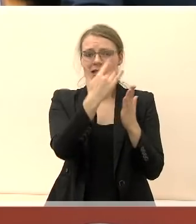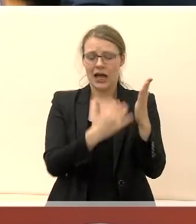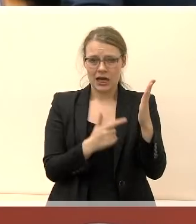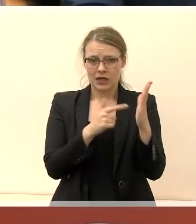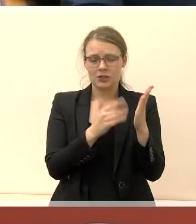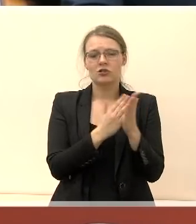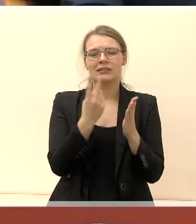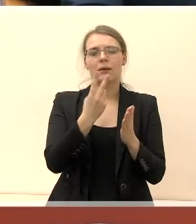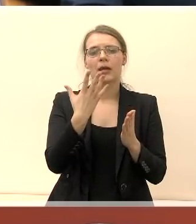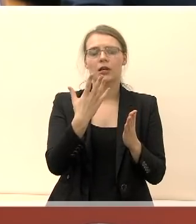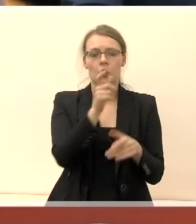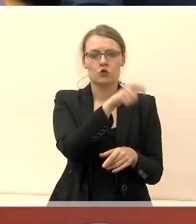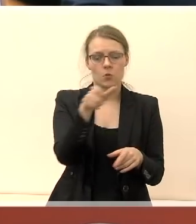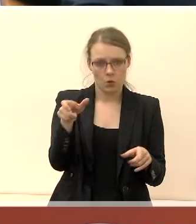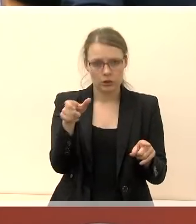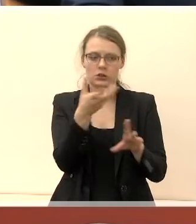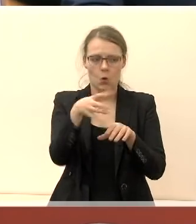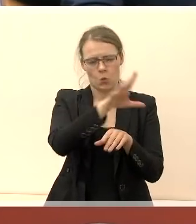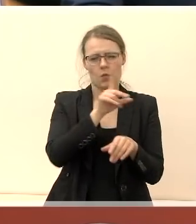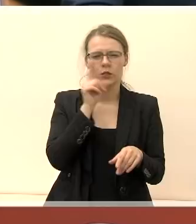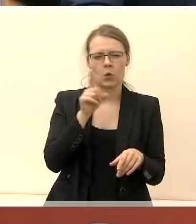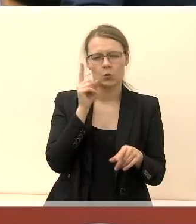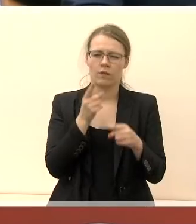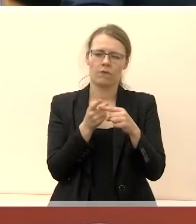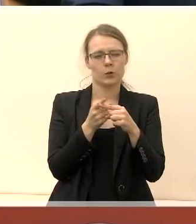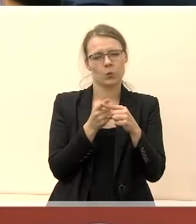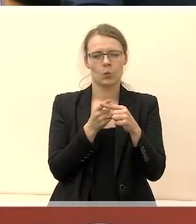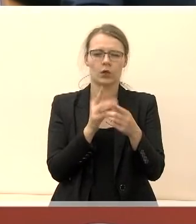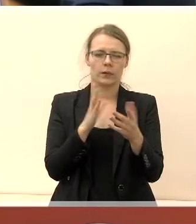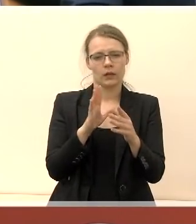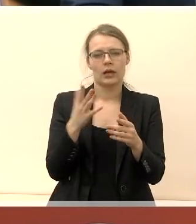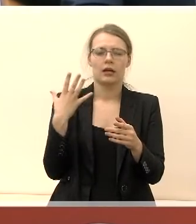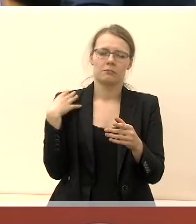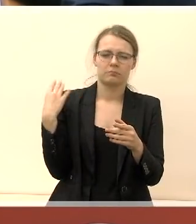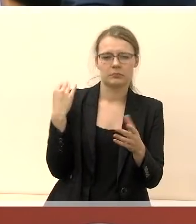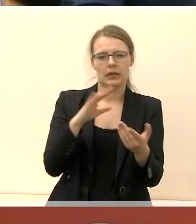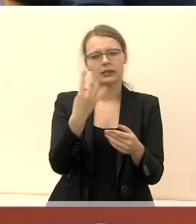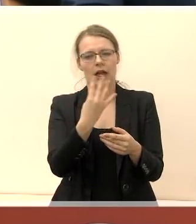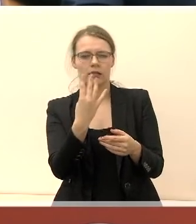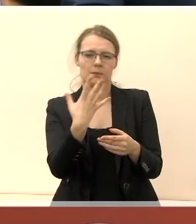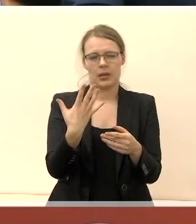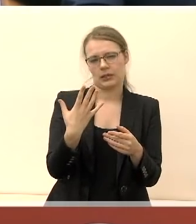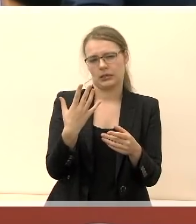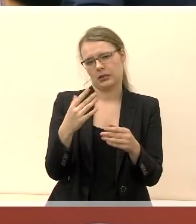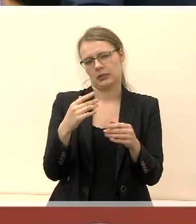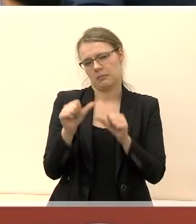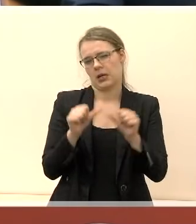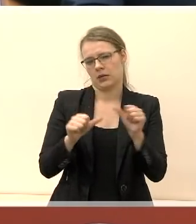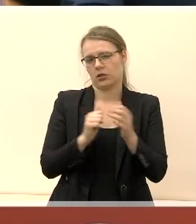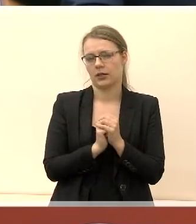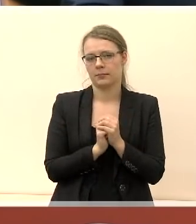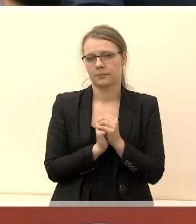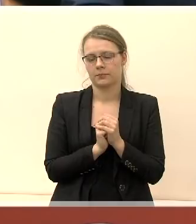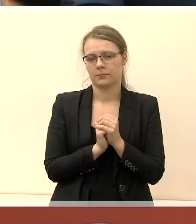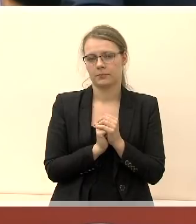25 žmonės, daugumo jaunis žmonės, vidurkis yra apie 45 metai. Taip pat norisi